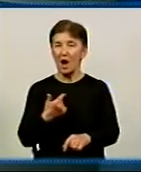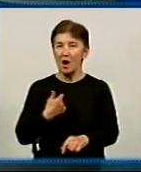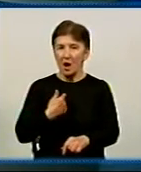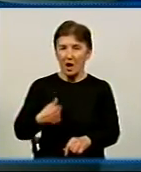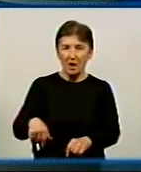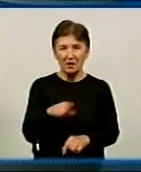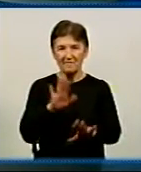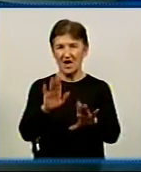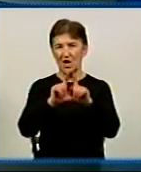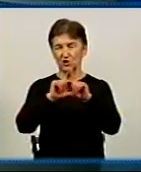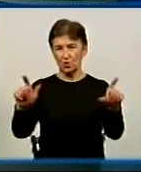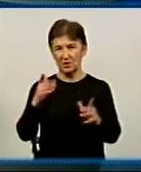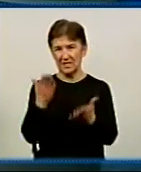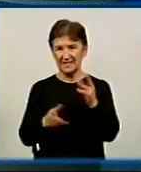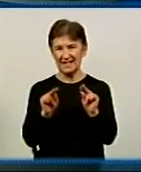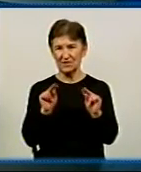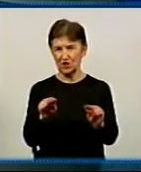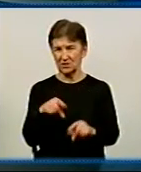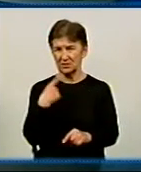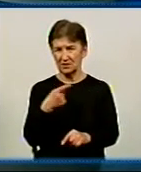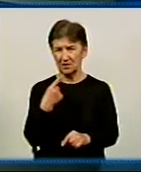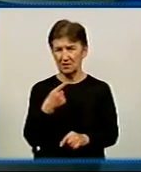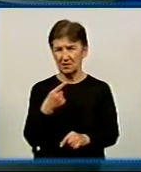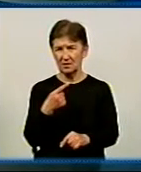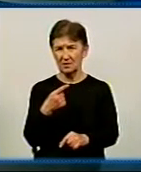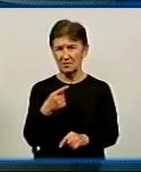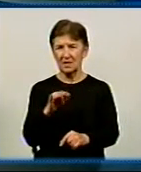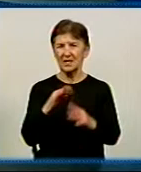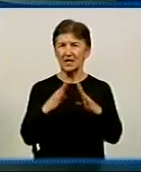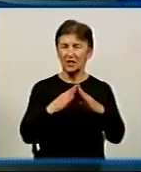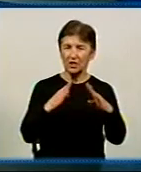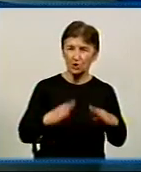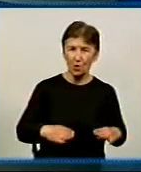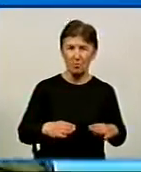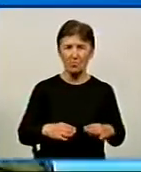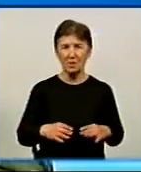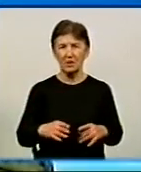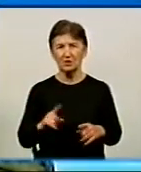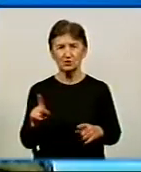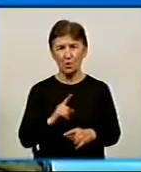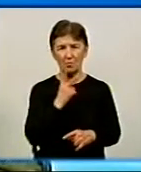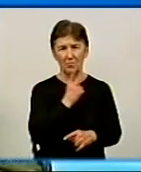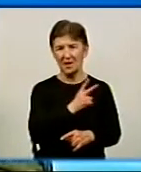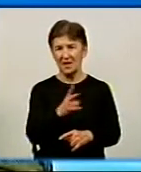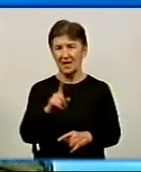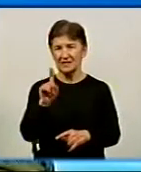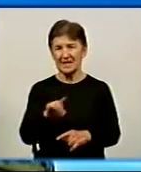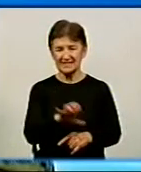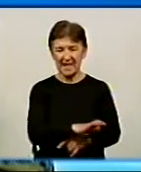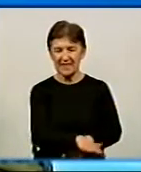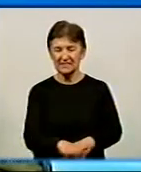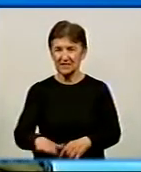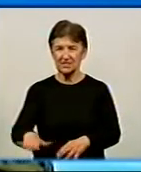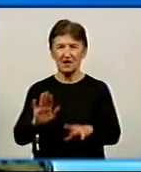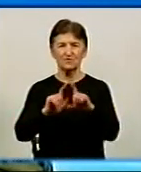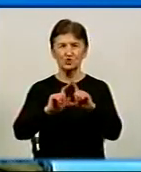от в школах всіх, якщо чесно казати, і матюки, і все, і вдома, і шубести, це з дитячого садка, і в